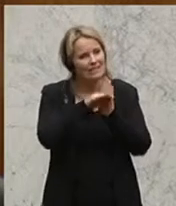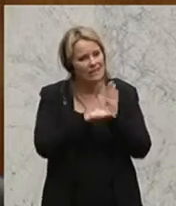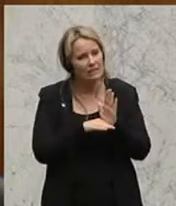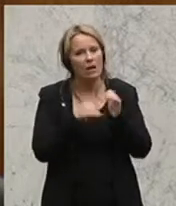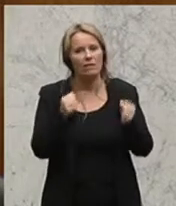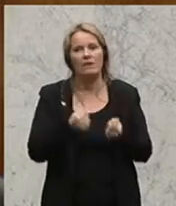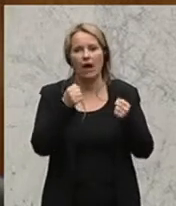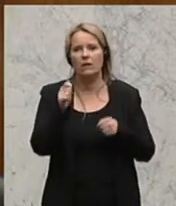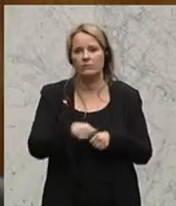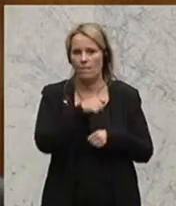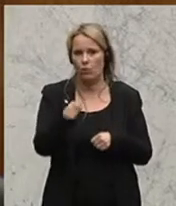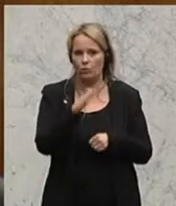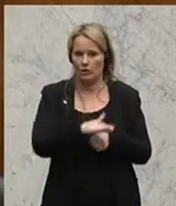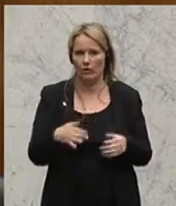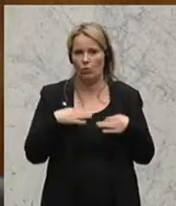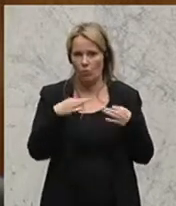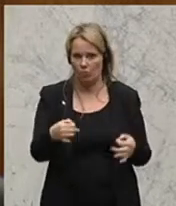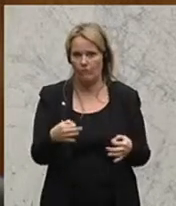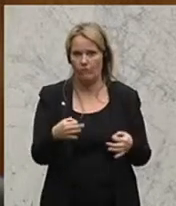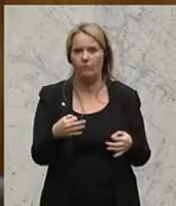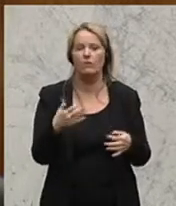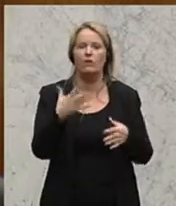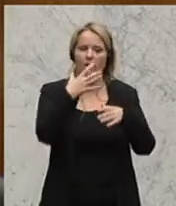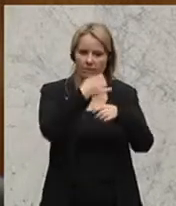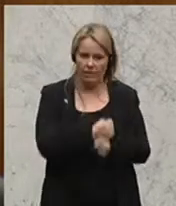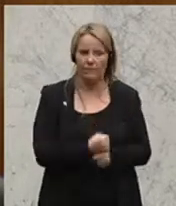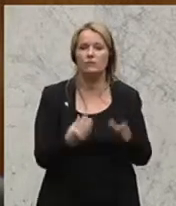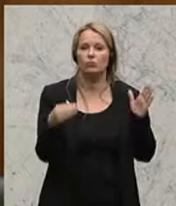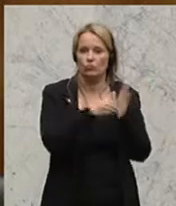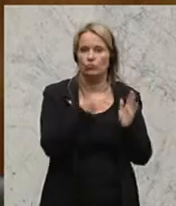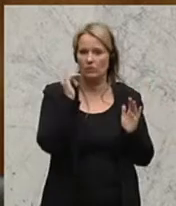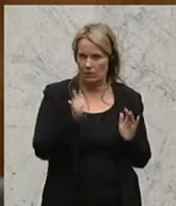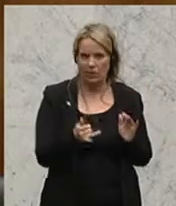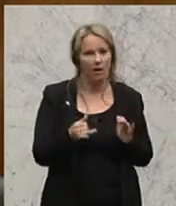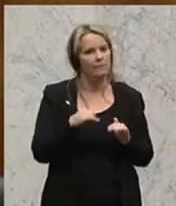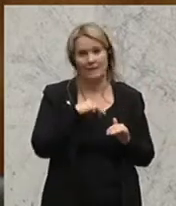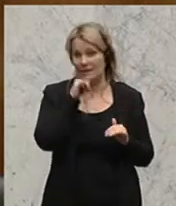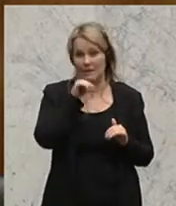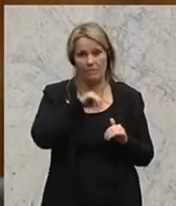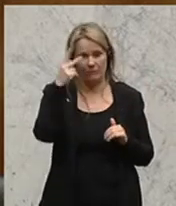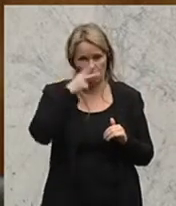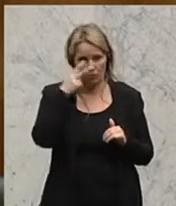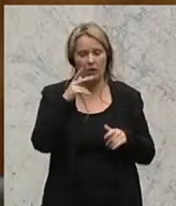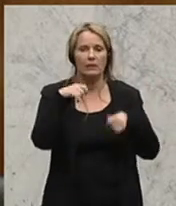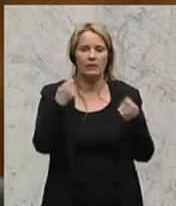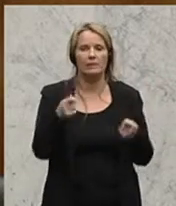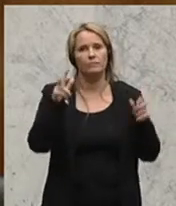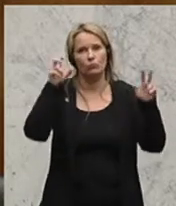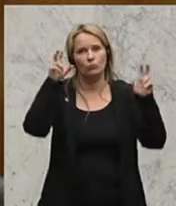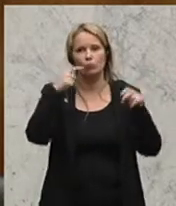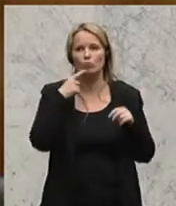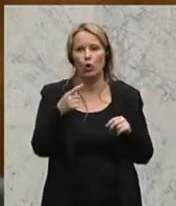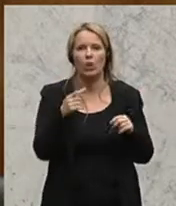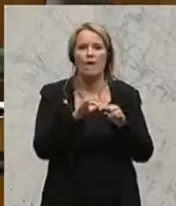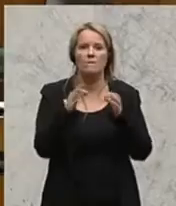Gewaltverbot gegen Kinder auf Verfassungsrang im Gesetz haben, was nicht selbstverständlich ist. Es gibt die sogenannten